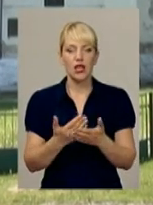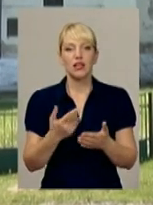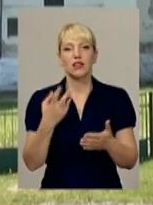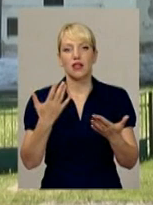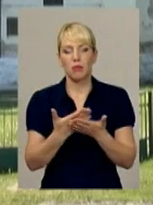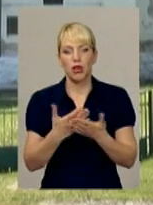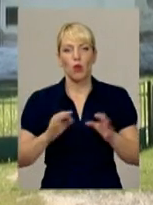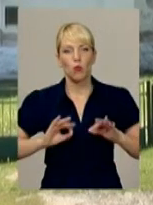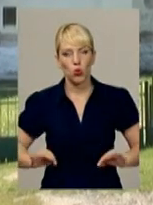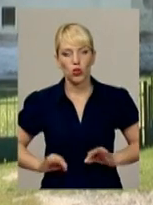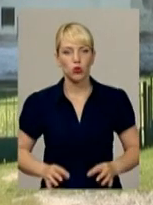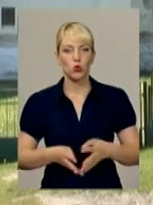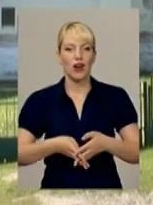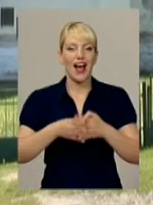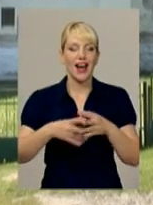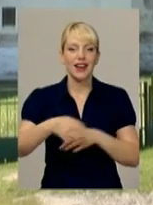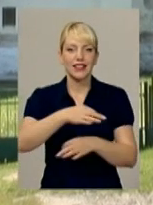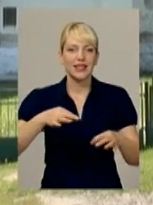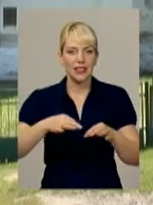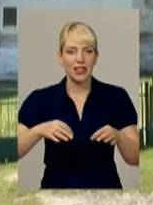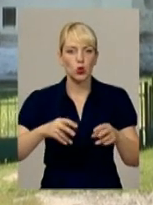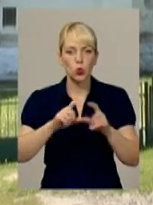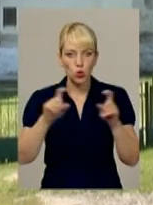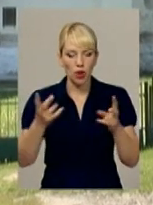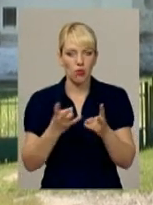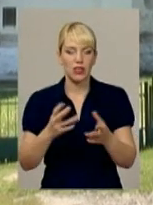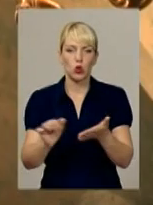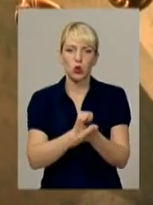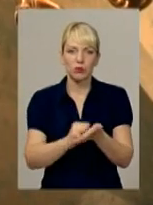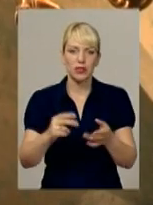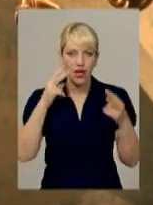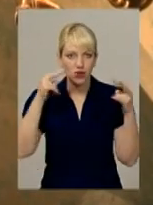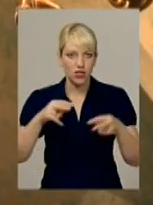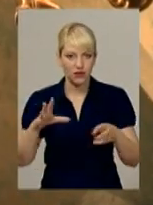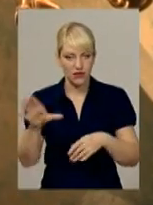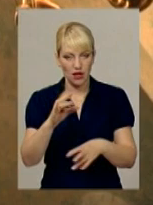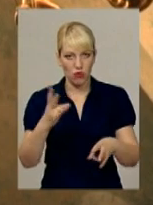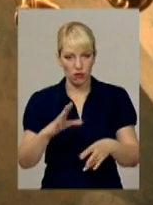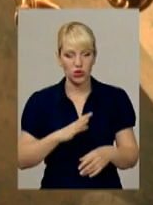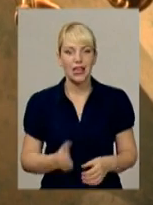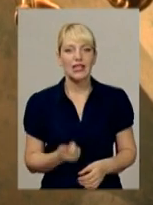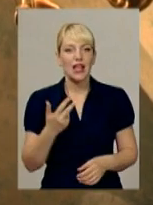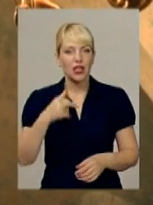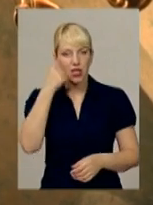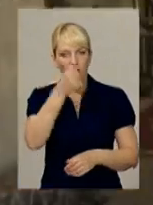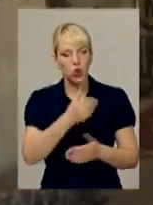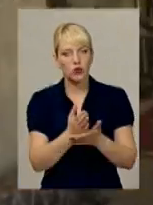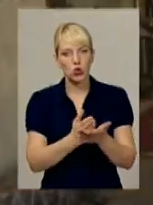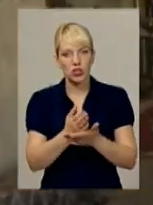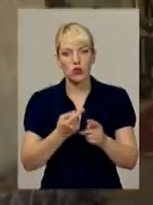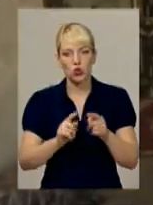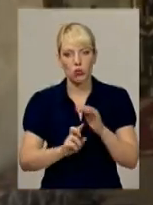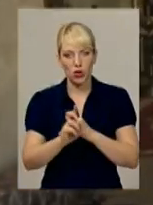прокуратура чи архітектура має надати, це все має документально бути засвідчено. За кілька років служіння в Свято-Покровському храмі